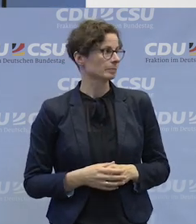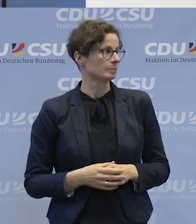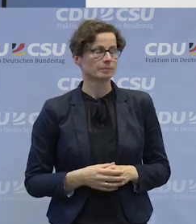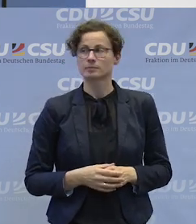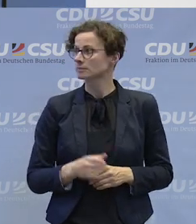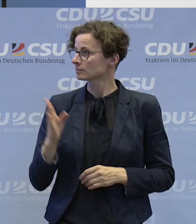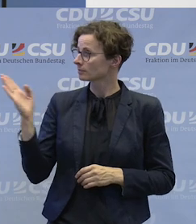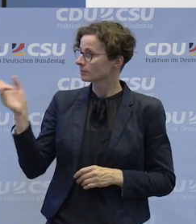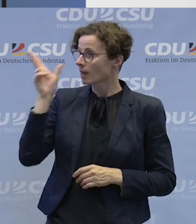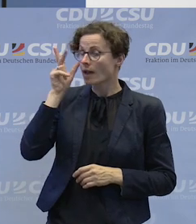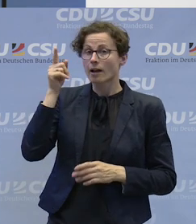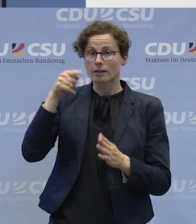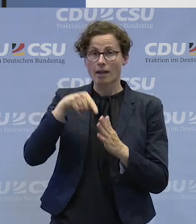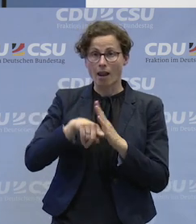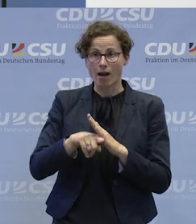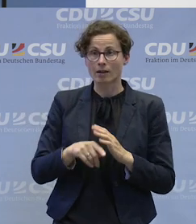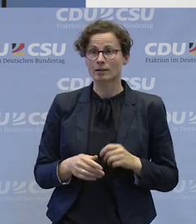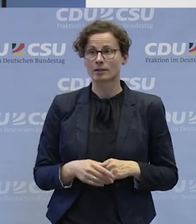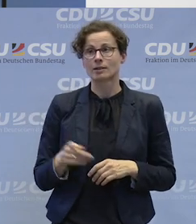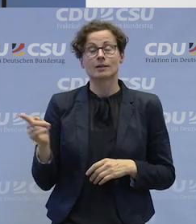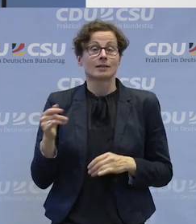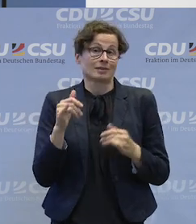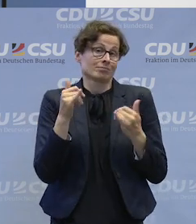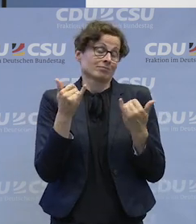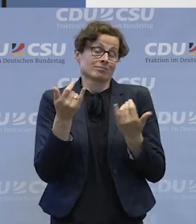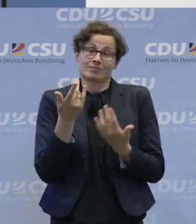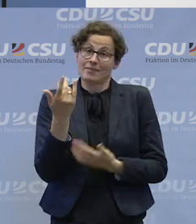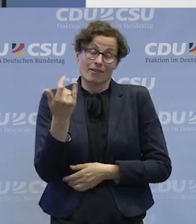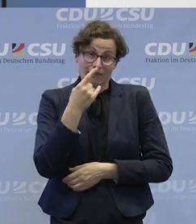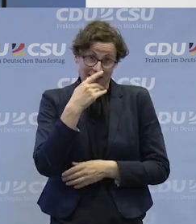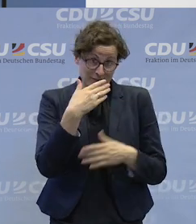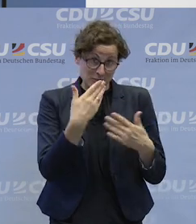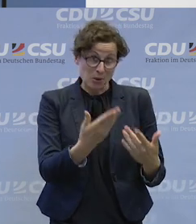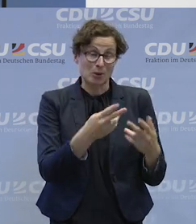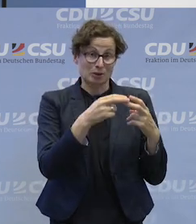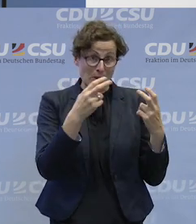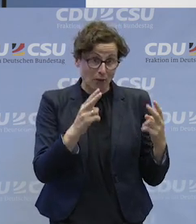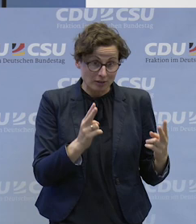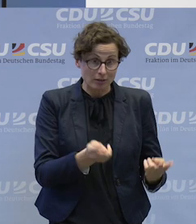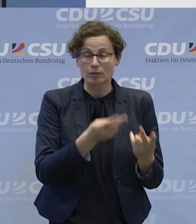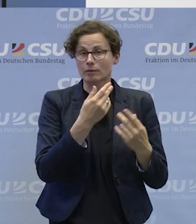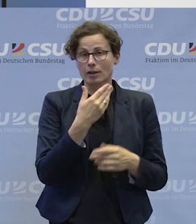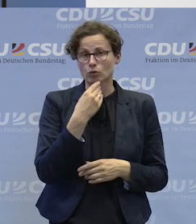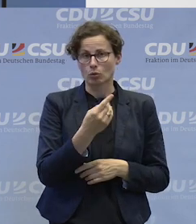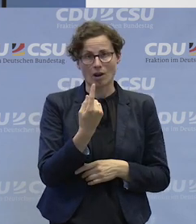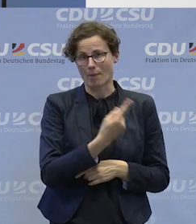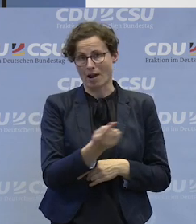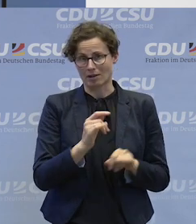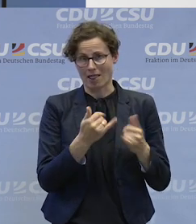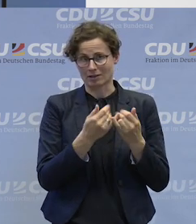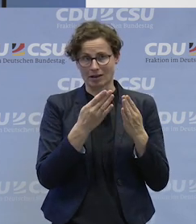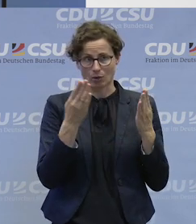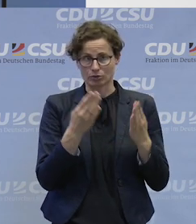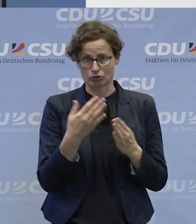Herr Keller. Ja, also das wäre ein Glücksumstand, wenn es so wäre. Leider ist es nicht in allen Elternhäusern so. Aber